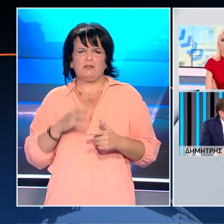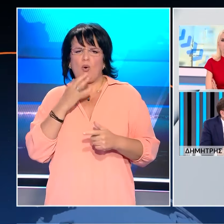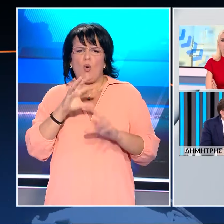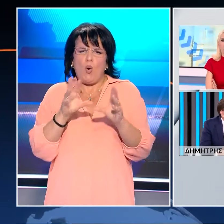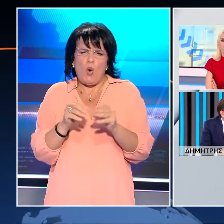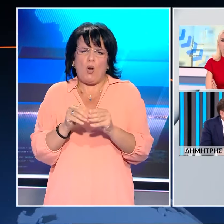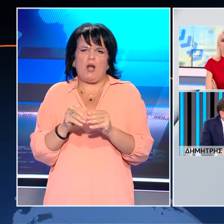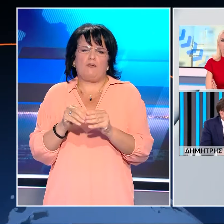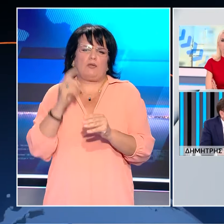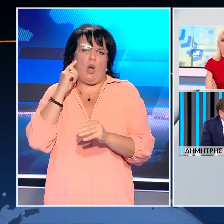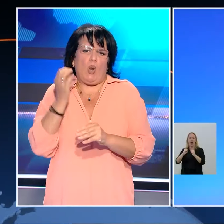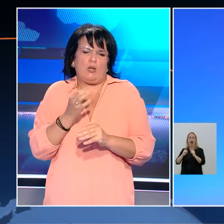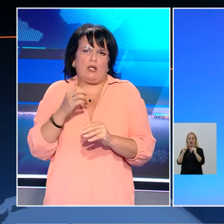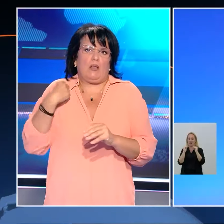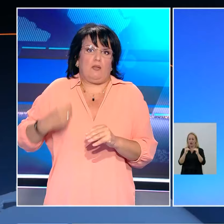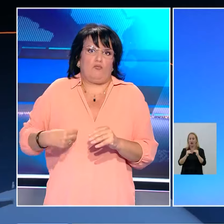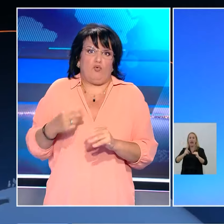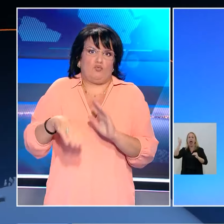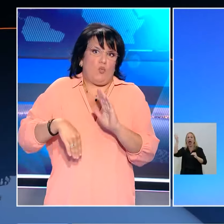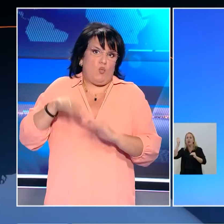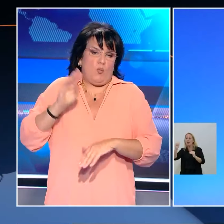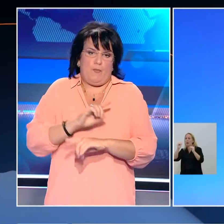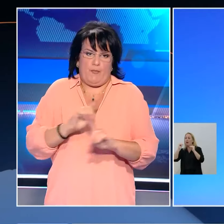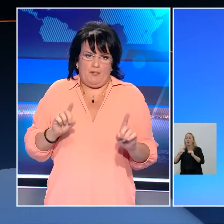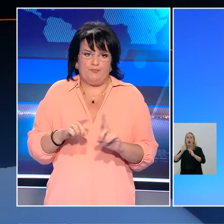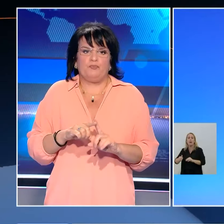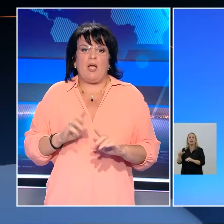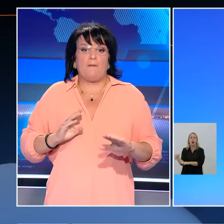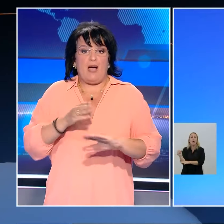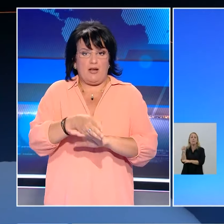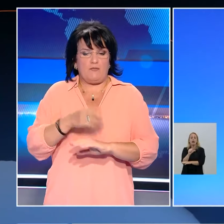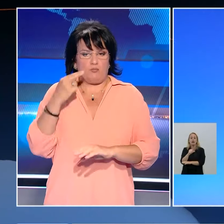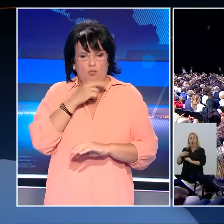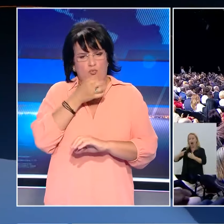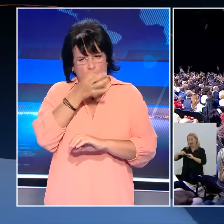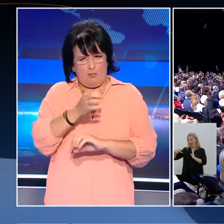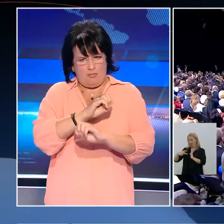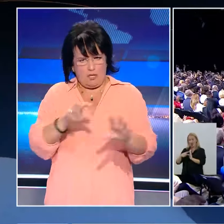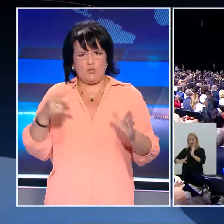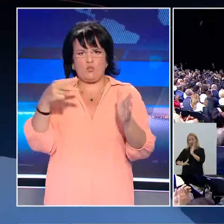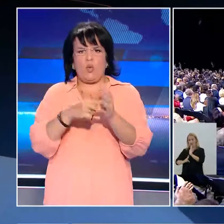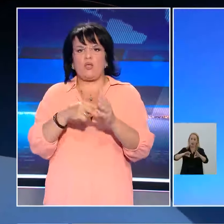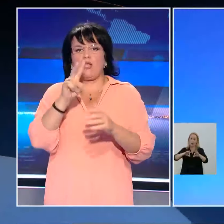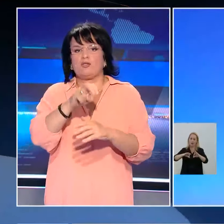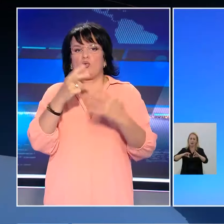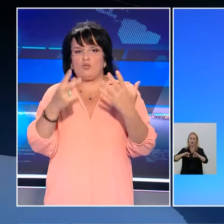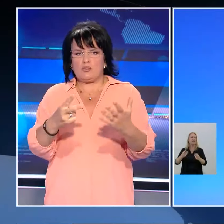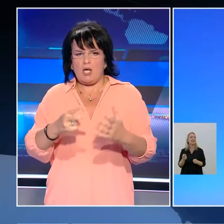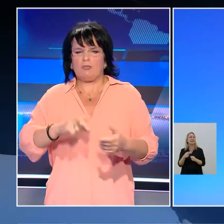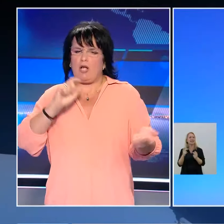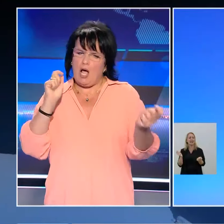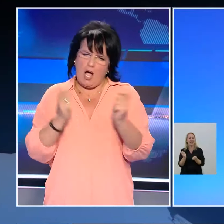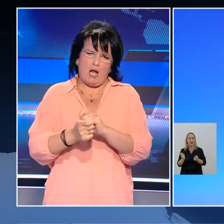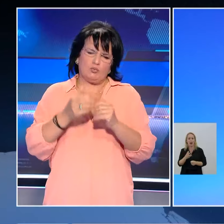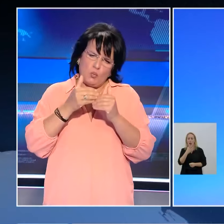δημοσιονομικής λογικής. Οι παρεμβάσεις που θα ανακοινώσει ο Πρωθυπουργός θα έχουν μακροπρόθεσμο αποτύπωμα με ορίζοντα το 2027 όταν και ολοκληρώνουν την